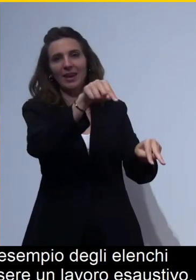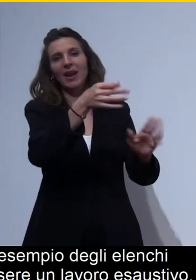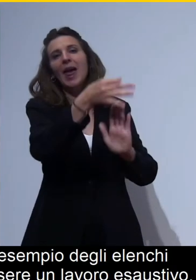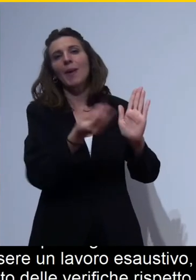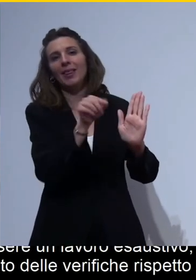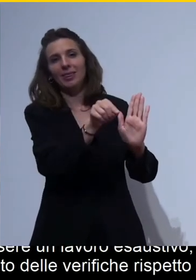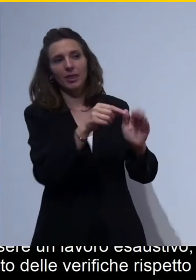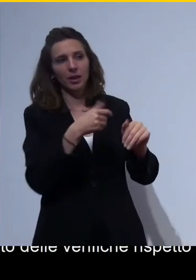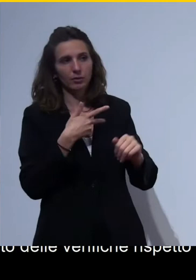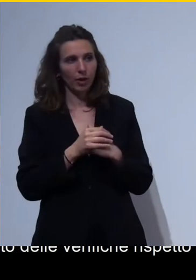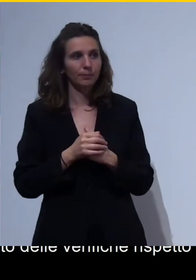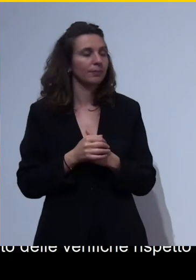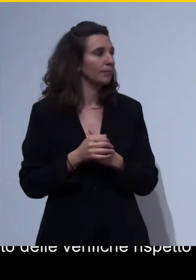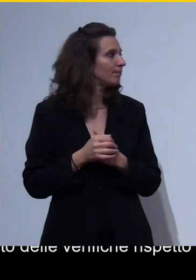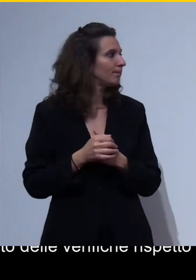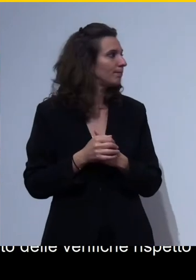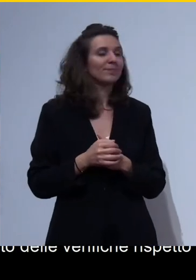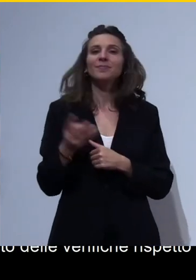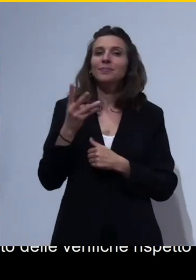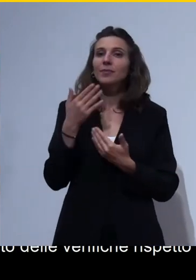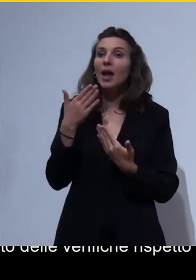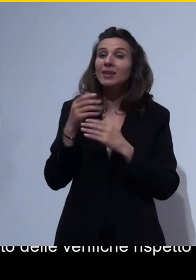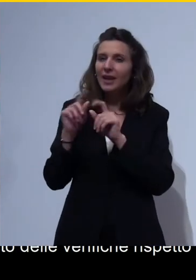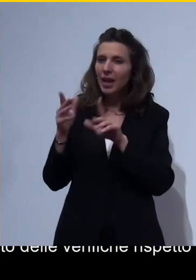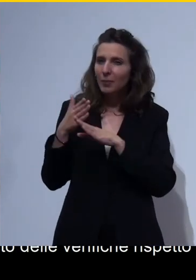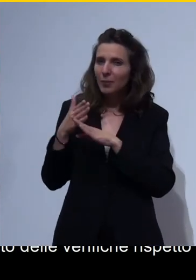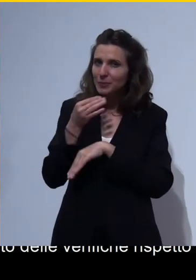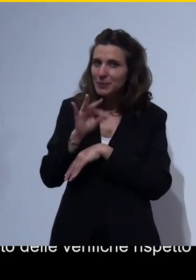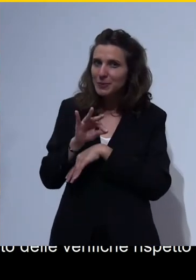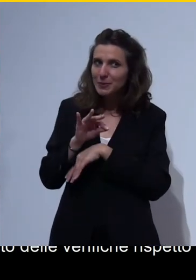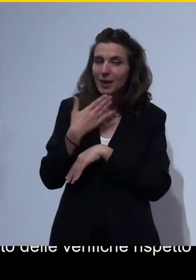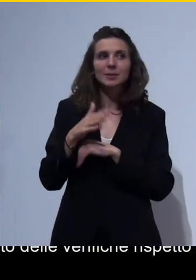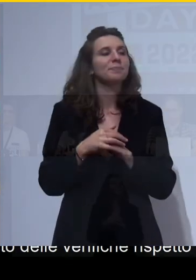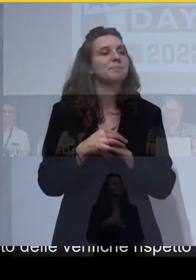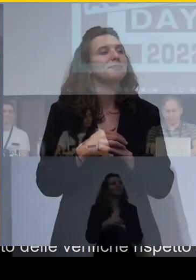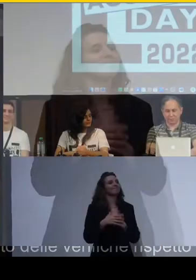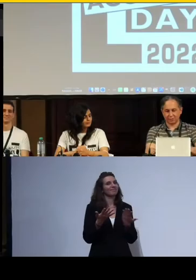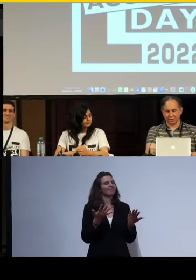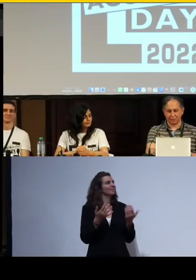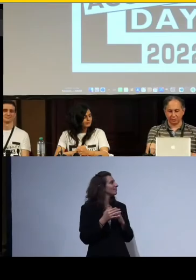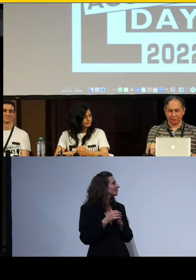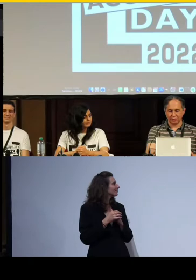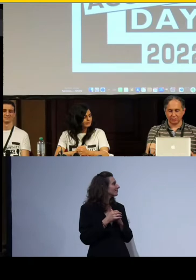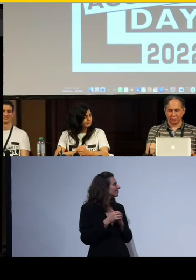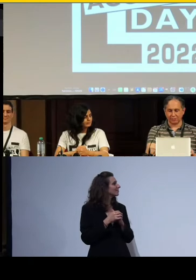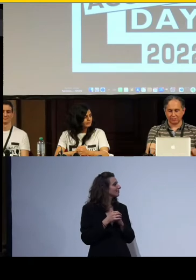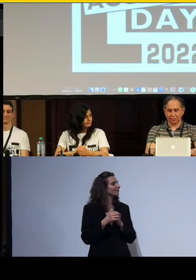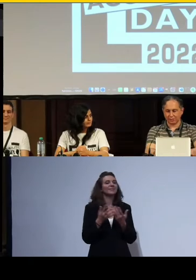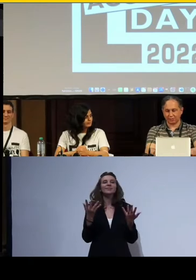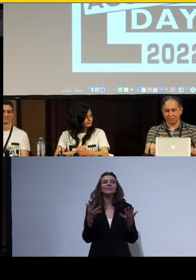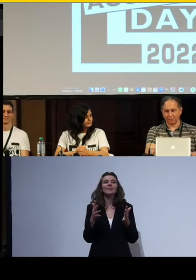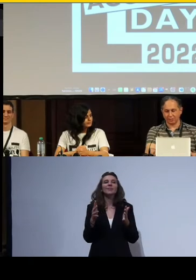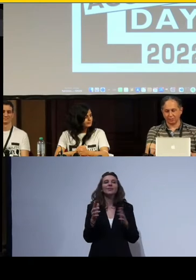prego Mattia. Puoi condividerlo schermo, grazie mille. Infatti, ma appunto come accennava Christian,